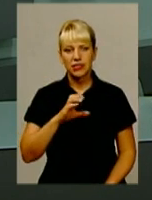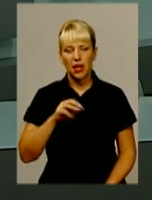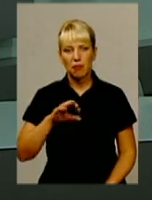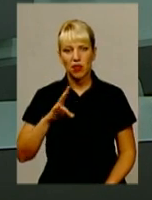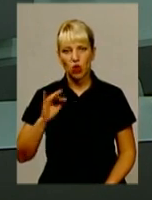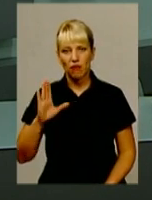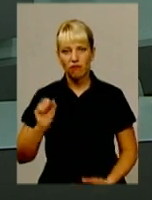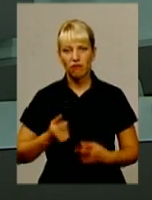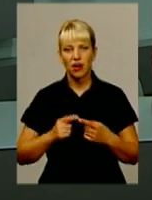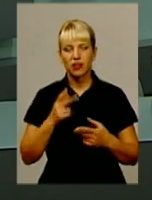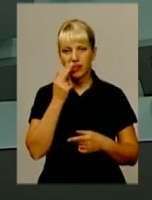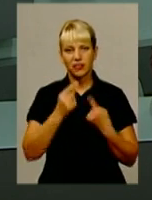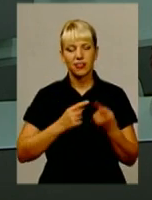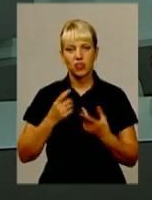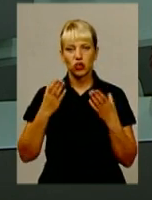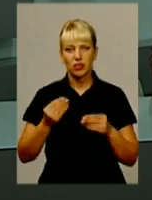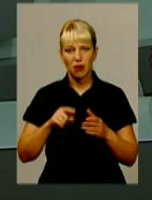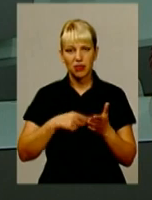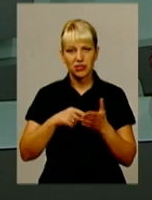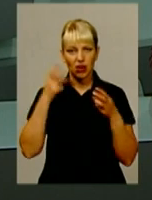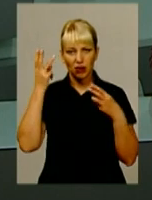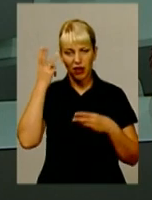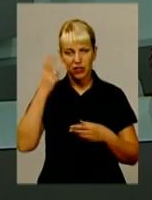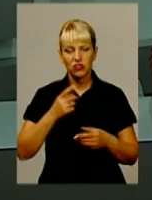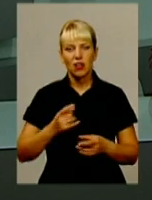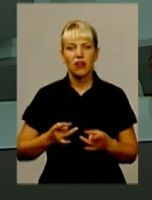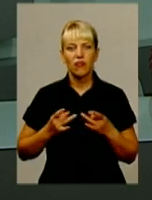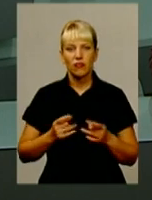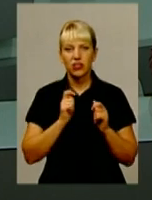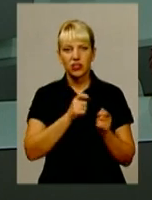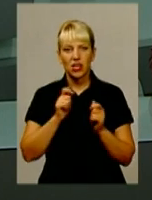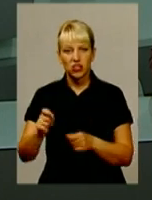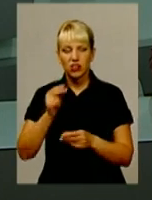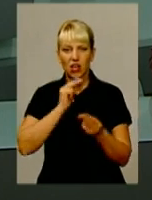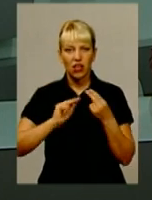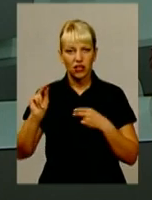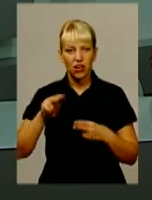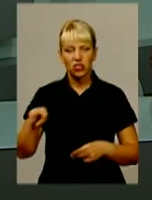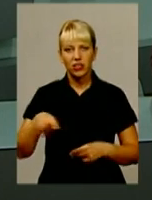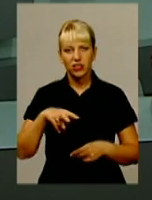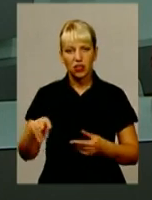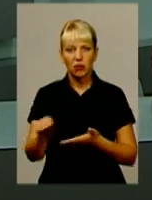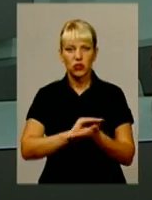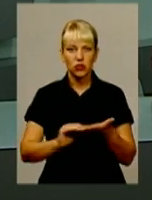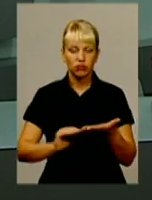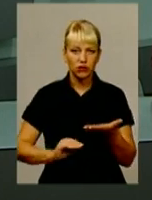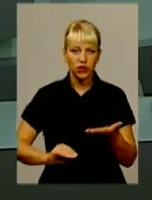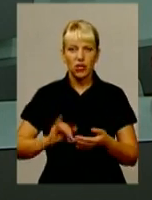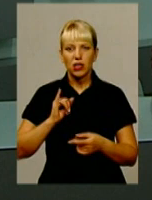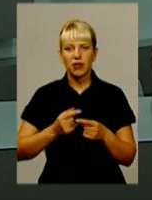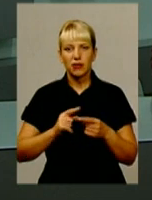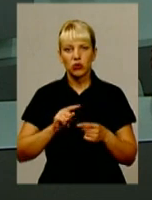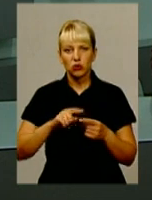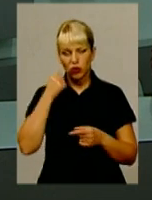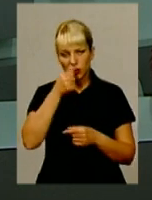Традиційно до Дня міста Хмельницького в обласному центрі візначають найкращих літераторів, митців і журналістів. Цьогоріч міську премію